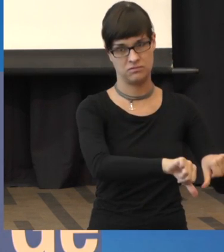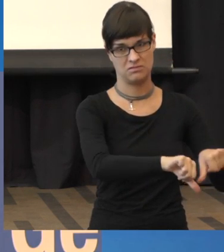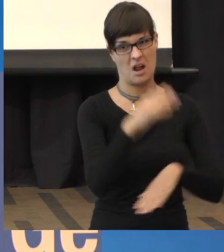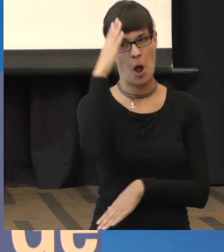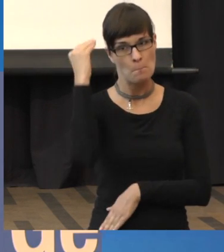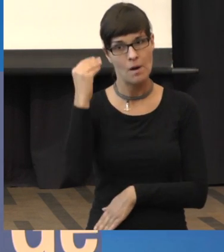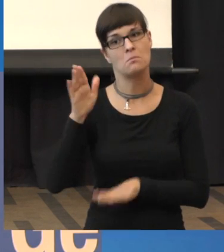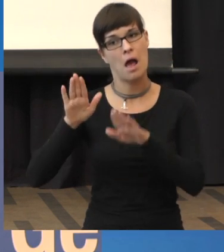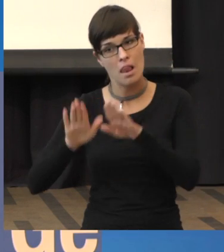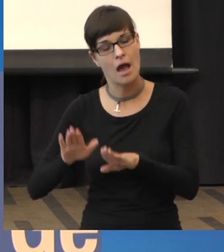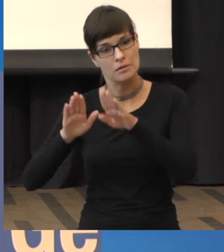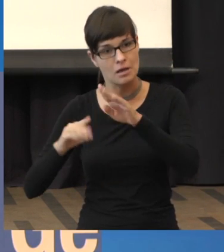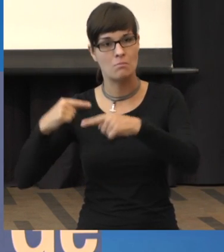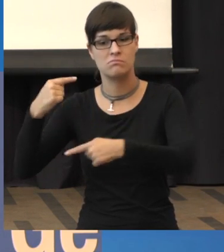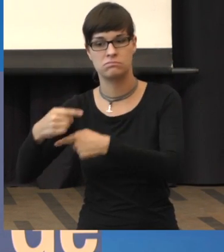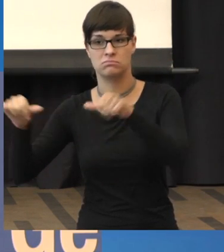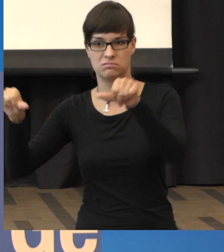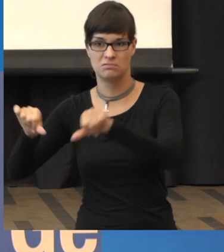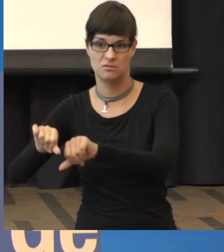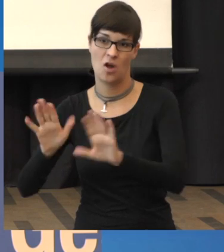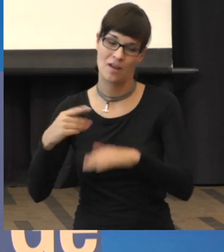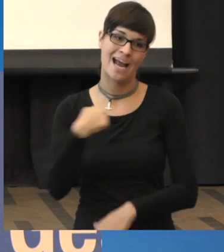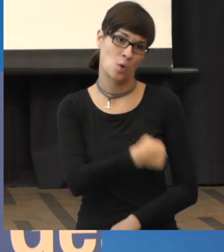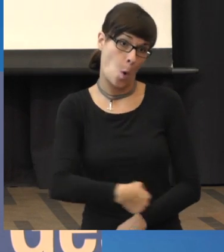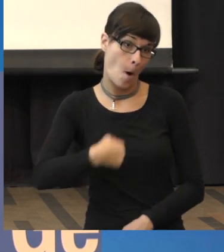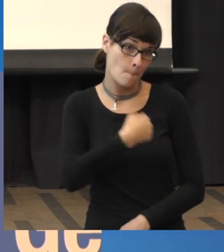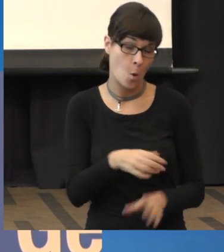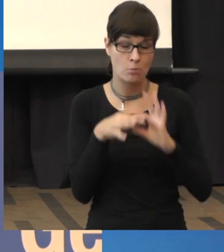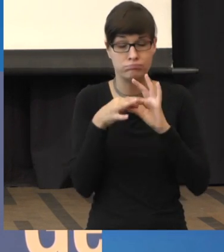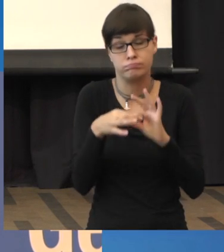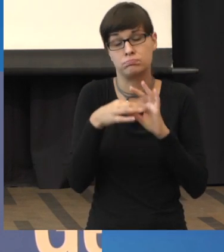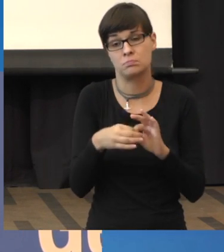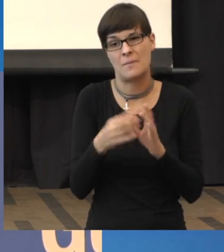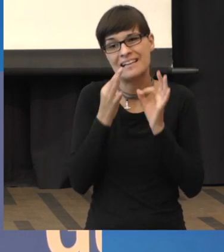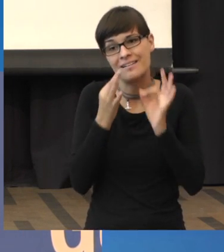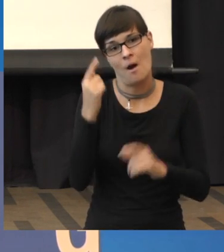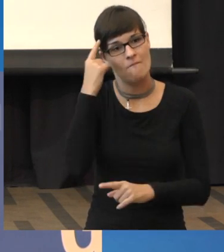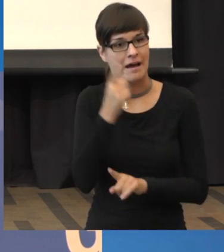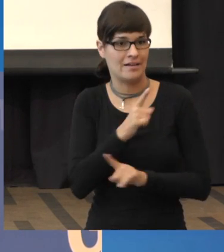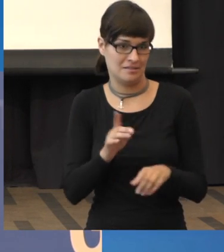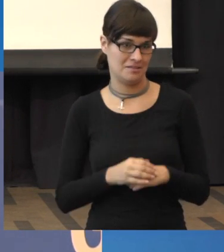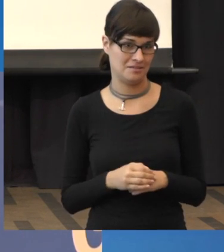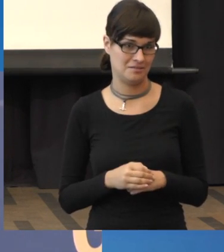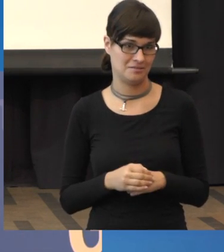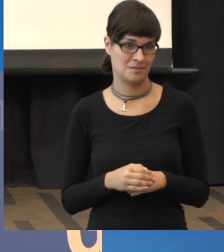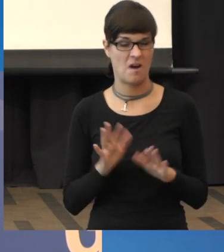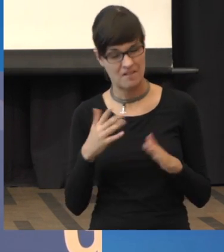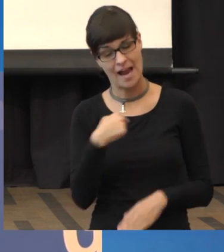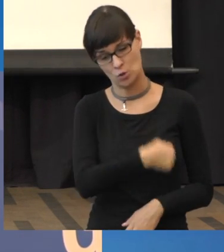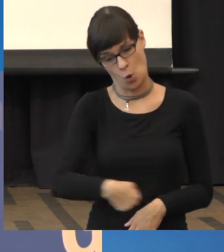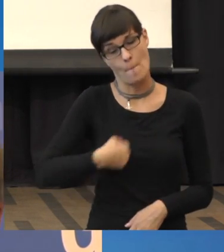Das hängt wahrscheinlich aus hormonellen Gründen zusammen, mit dem Hormonstatus.